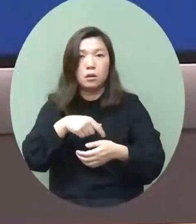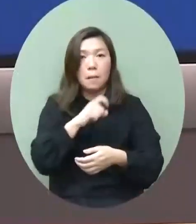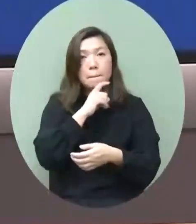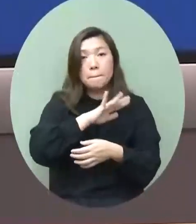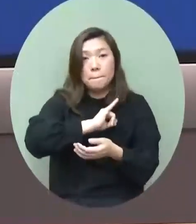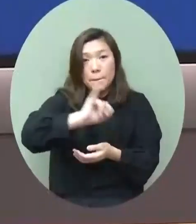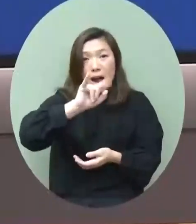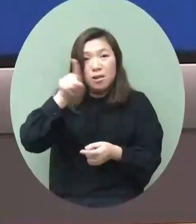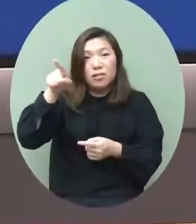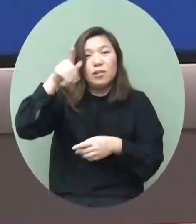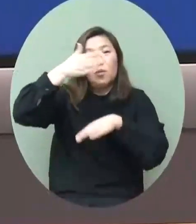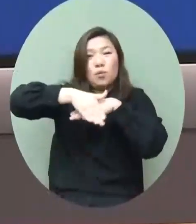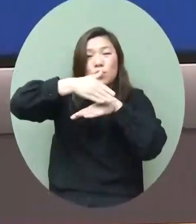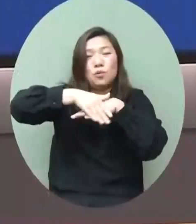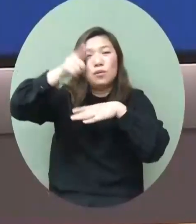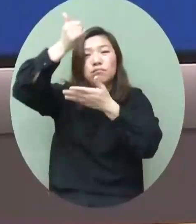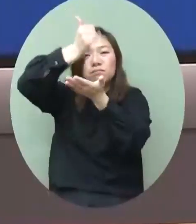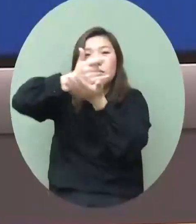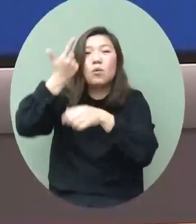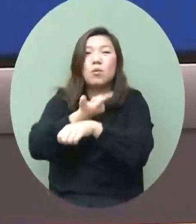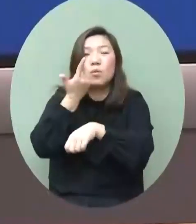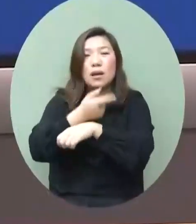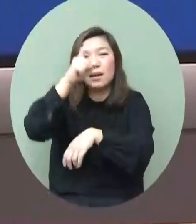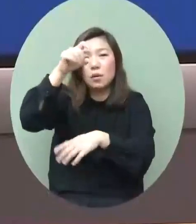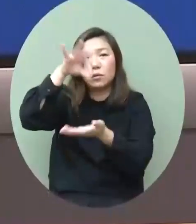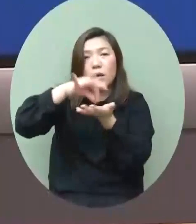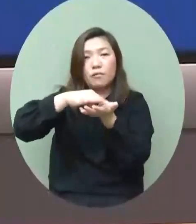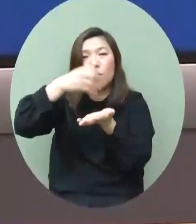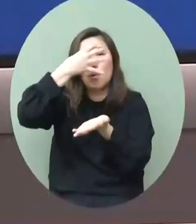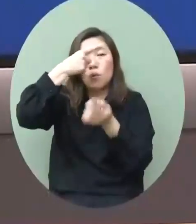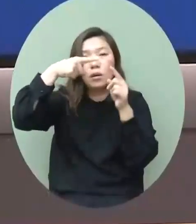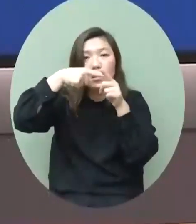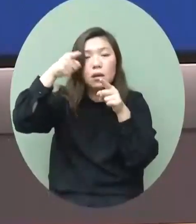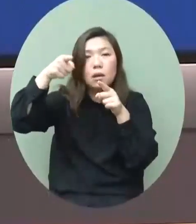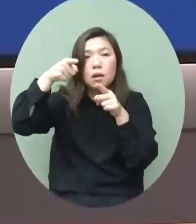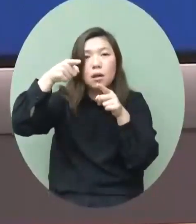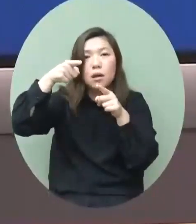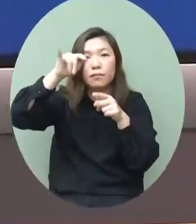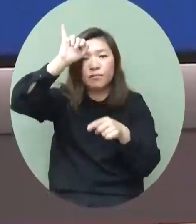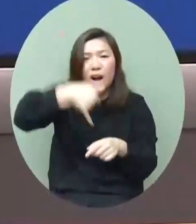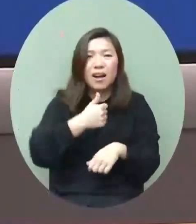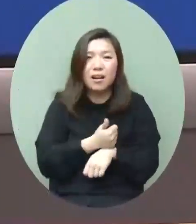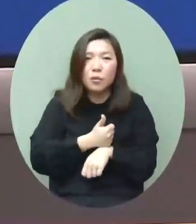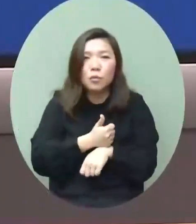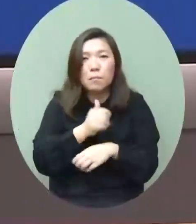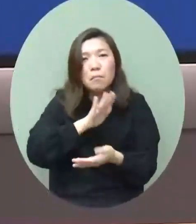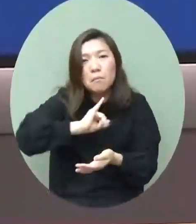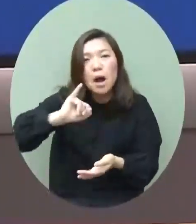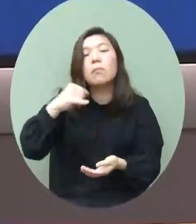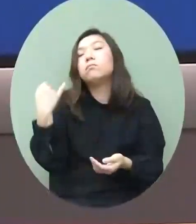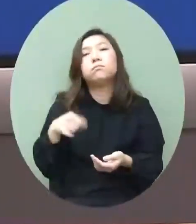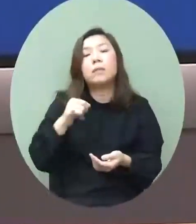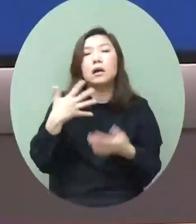讓一些滯留在海外特別這九個國家的香港居民有一個回來的機會所以